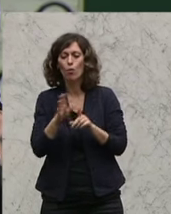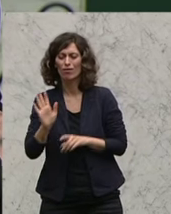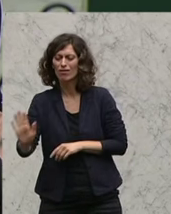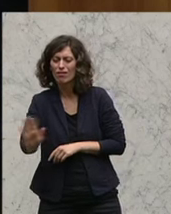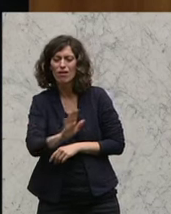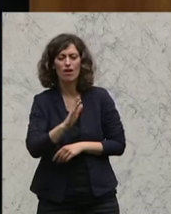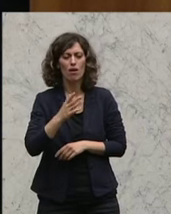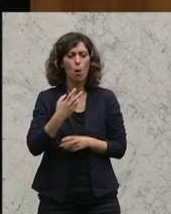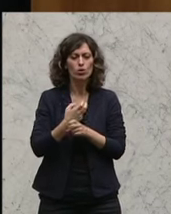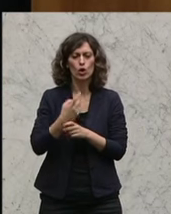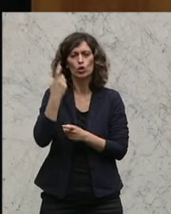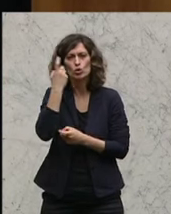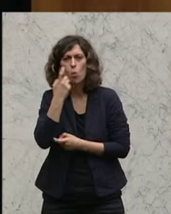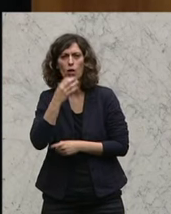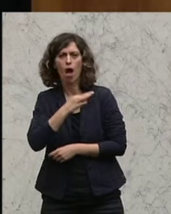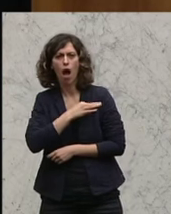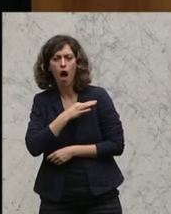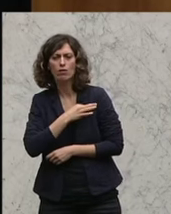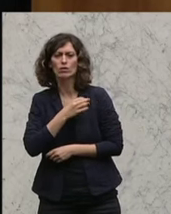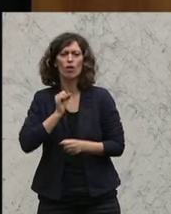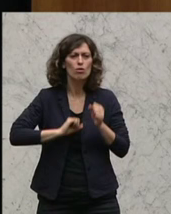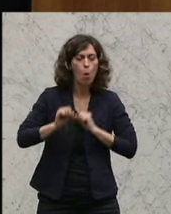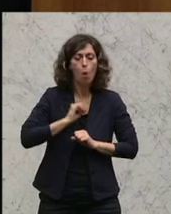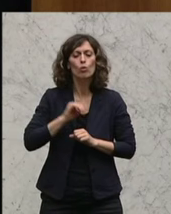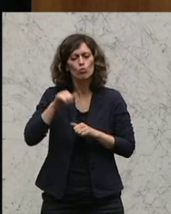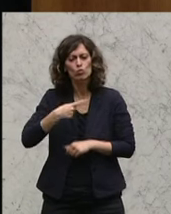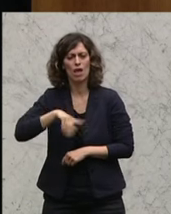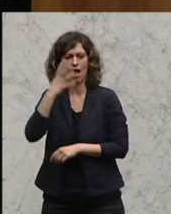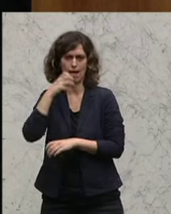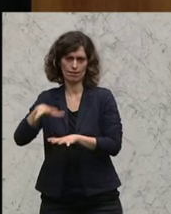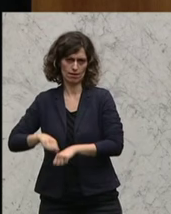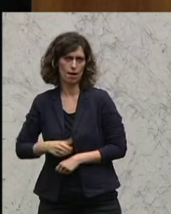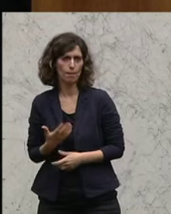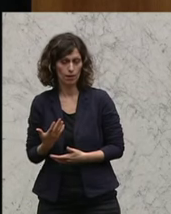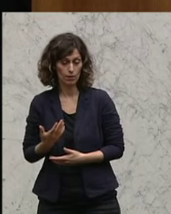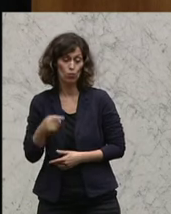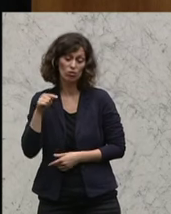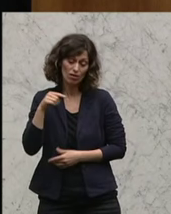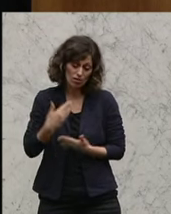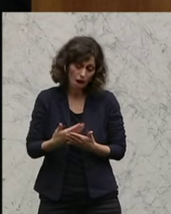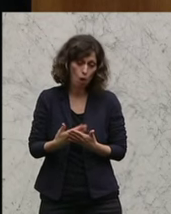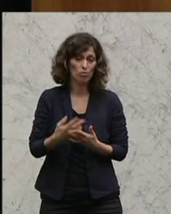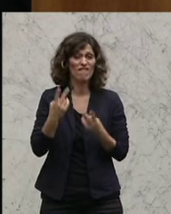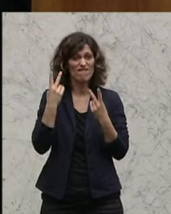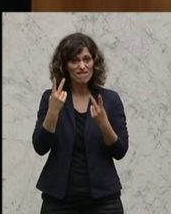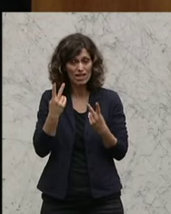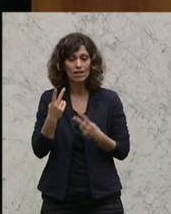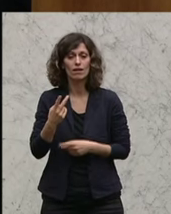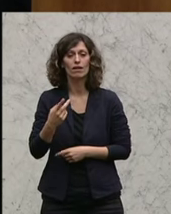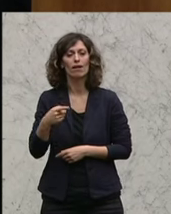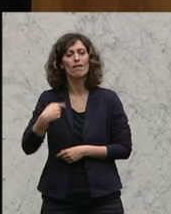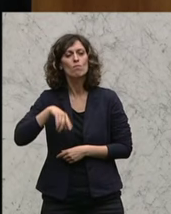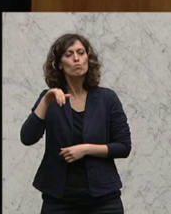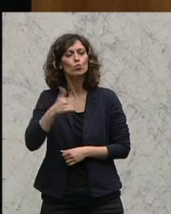ihre Ängste und ihre Nöte sehr ernst genommen werden. Und da ist es, glaube ich, ganz entscheidend, dass man sich immer wieder vor Ort